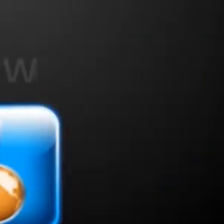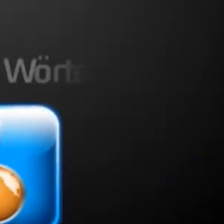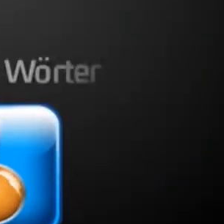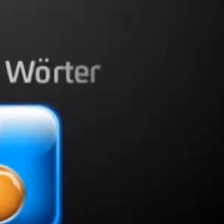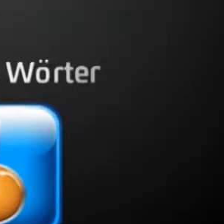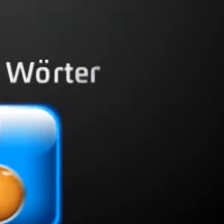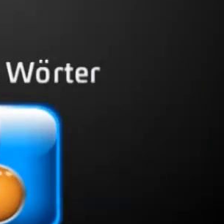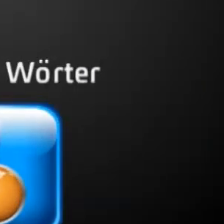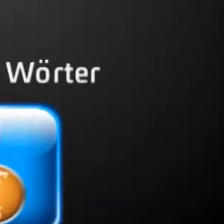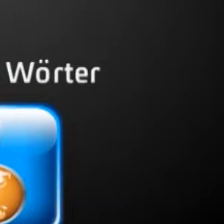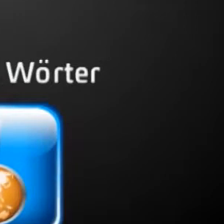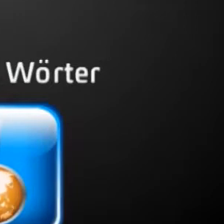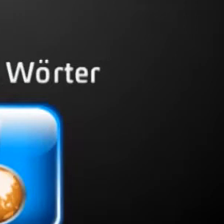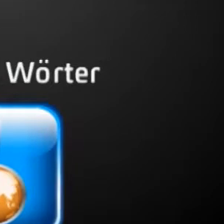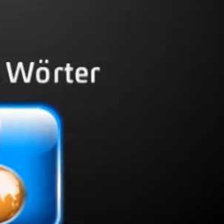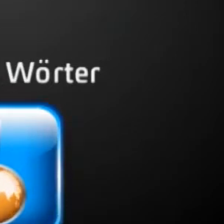Wichtige Wörter